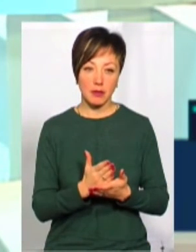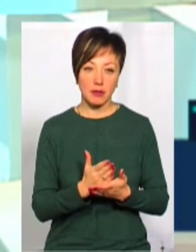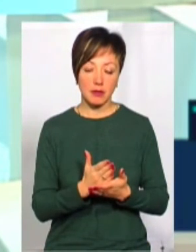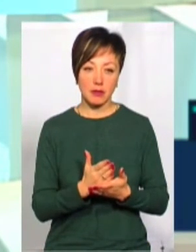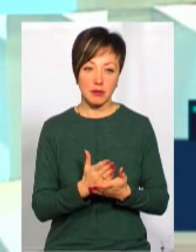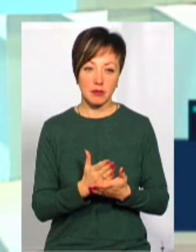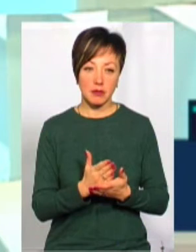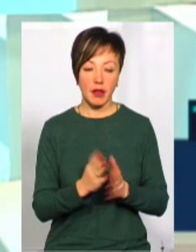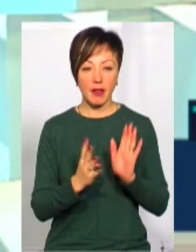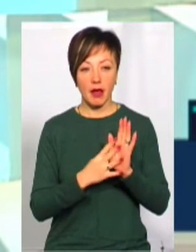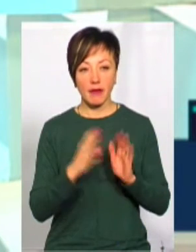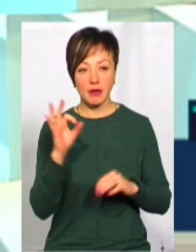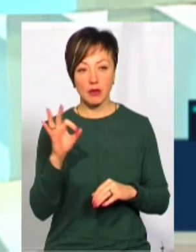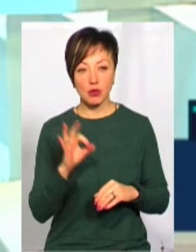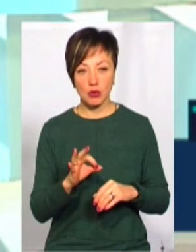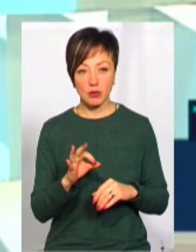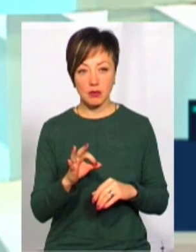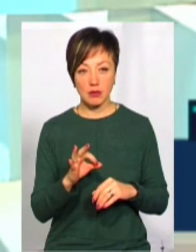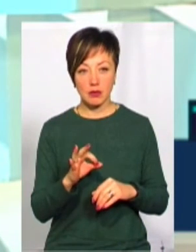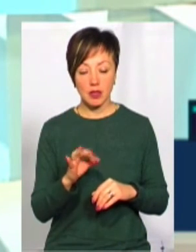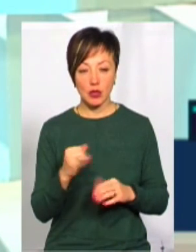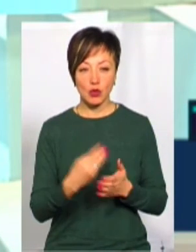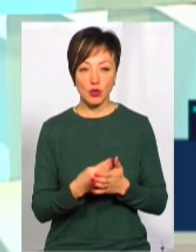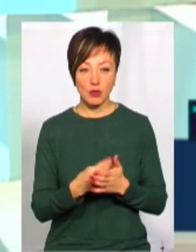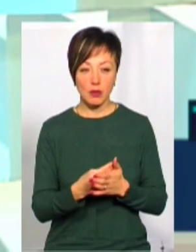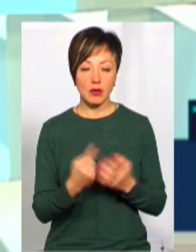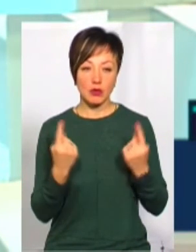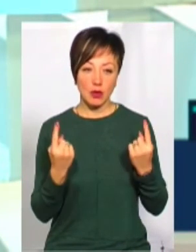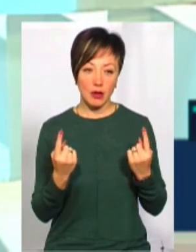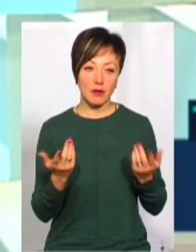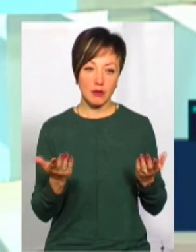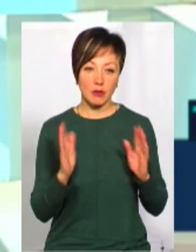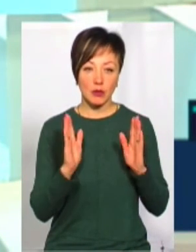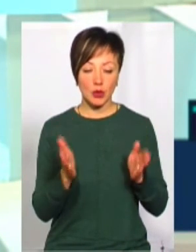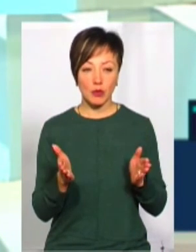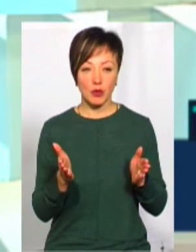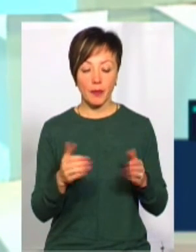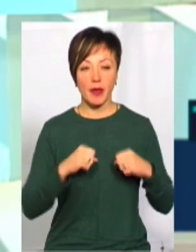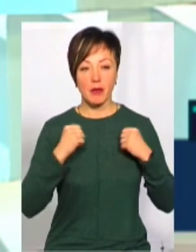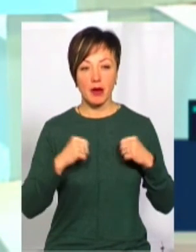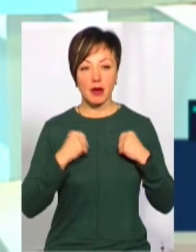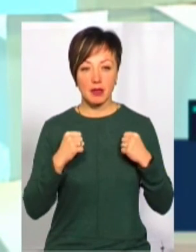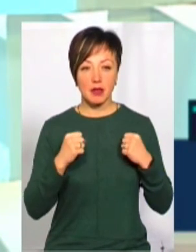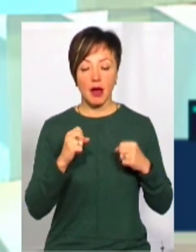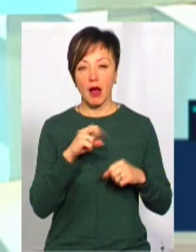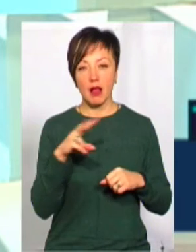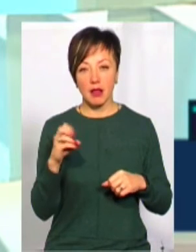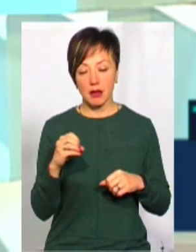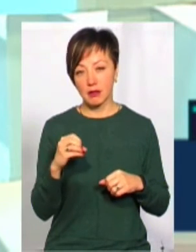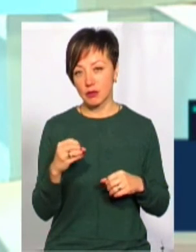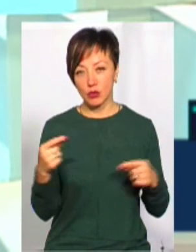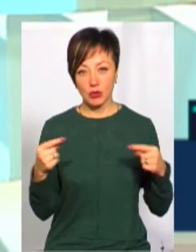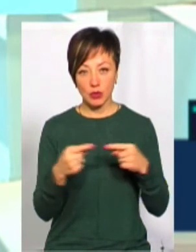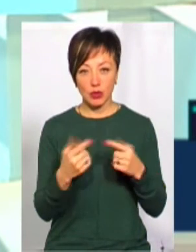9%. І сума є досить суттєвою, тому будемо намагатися, але однозначно